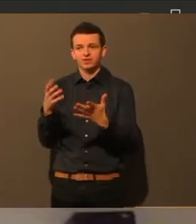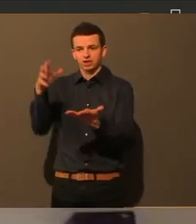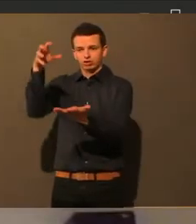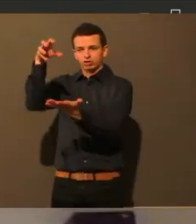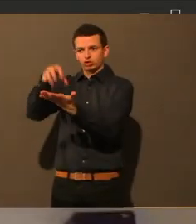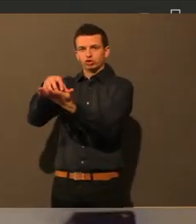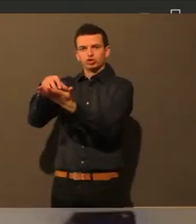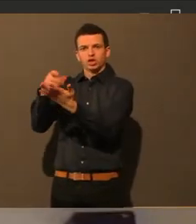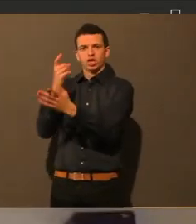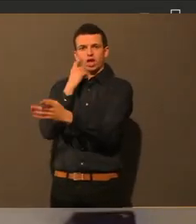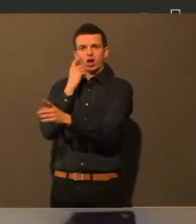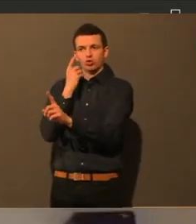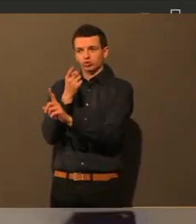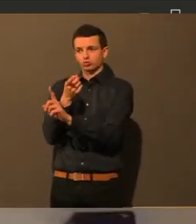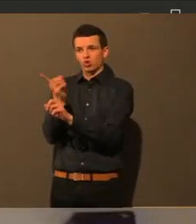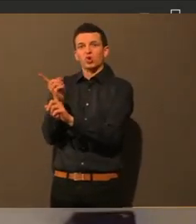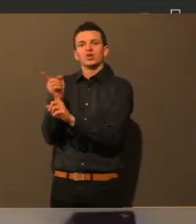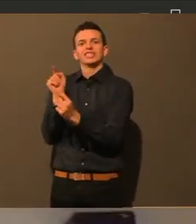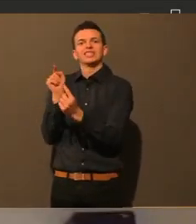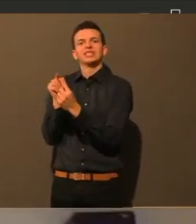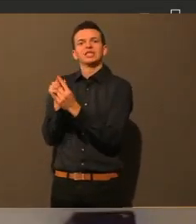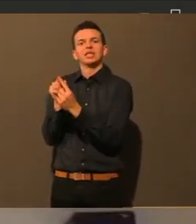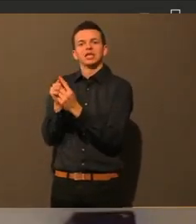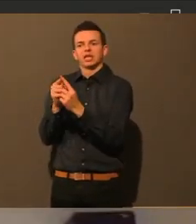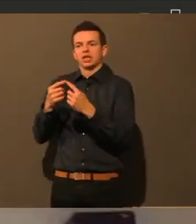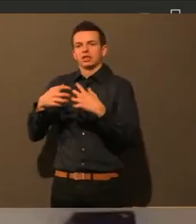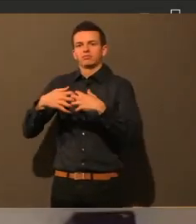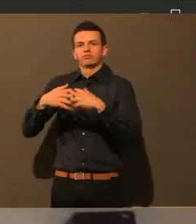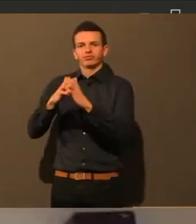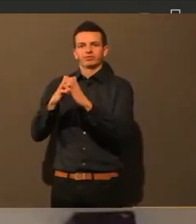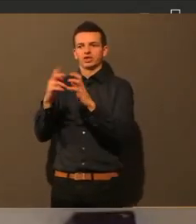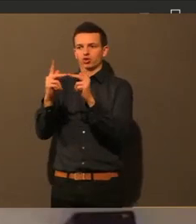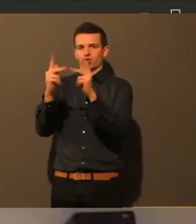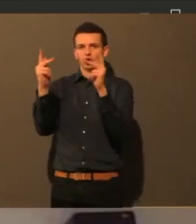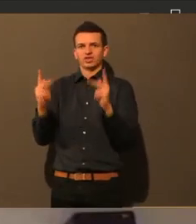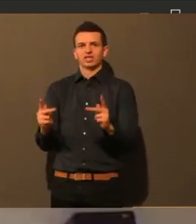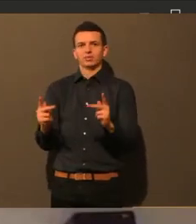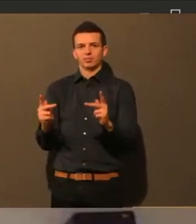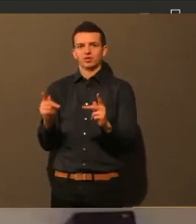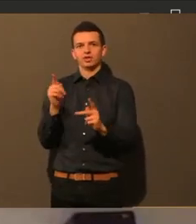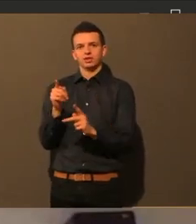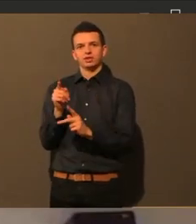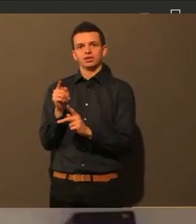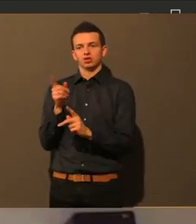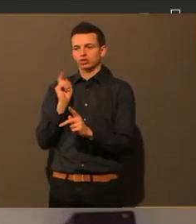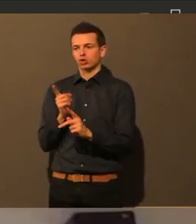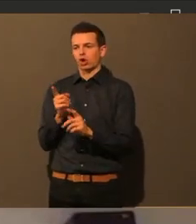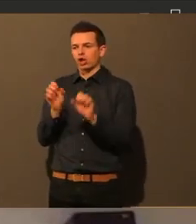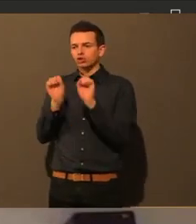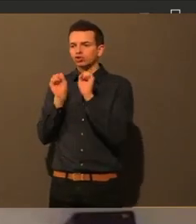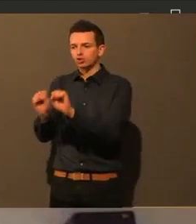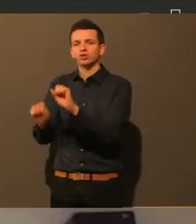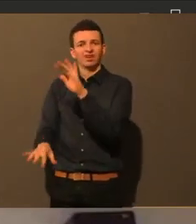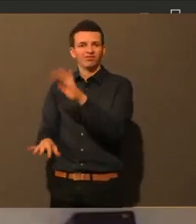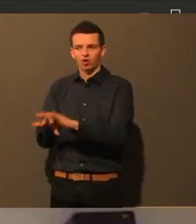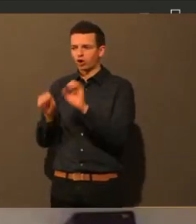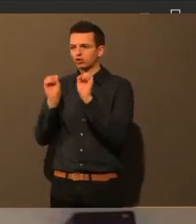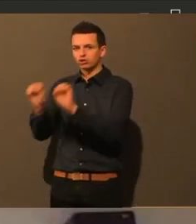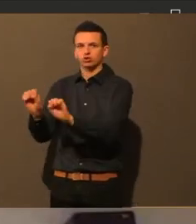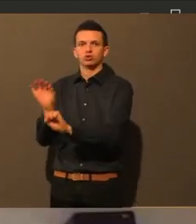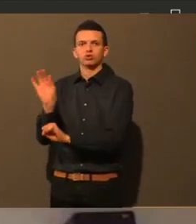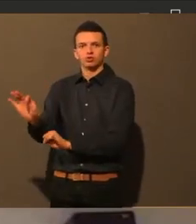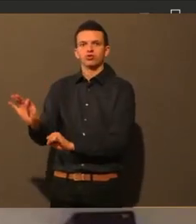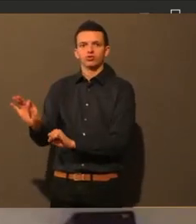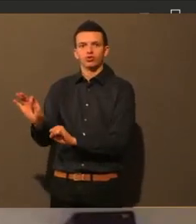wirklich geschützt sind? Wenn ich höre, die werden mit Schnelltests bestückt, aber das